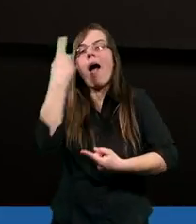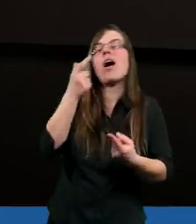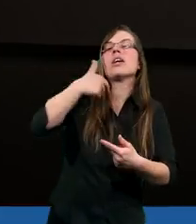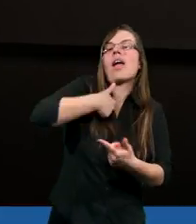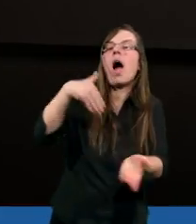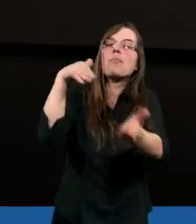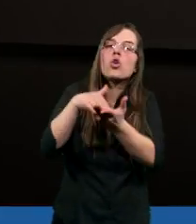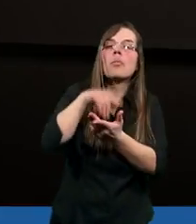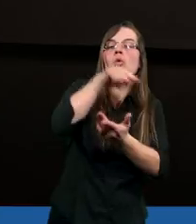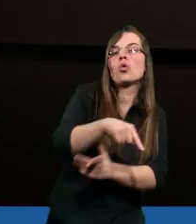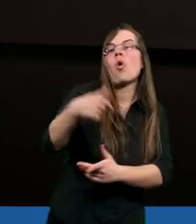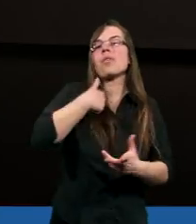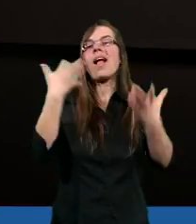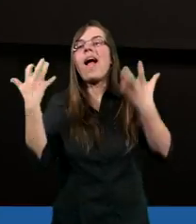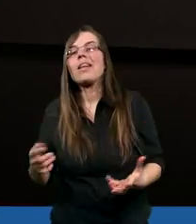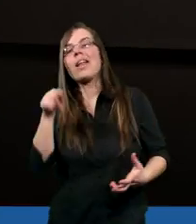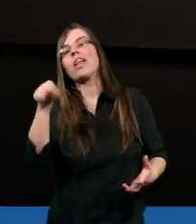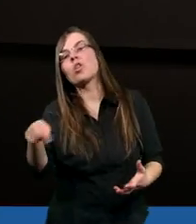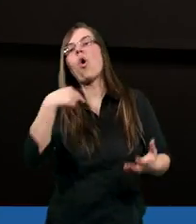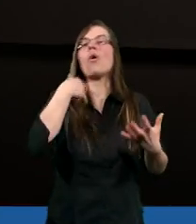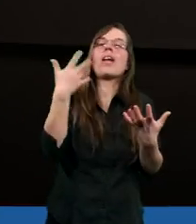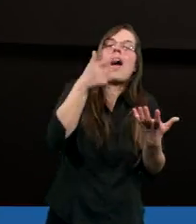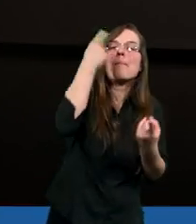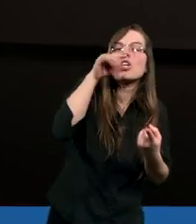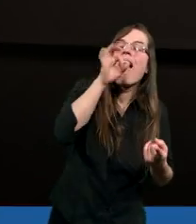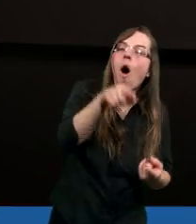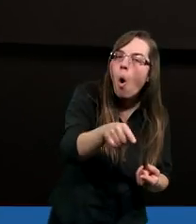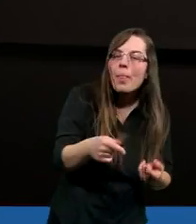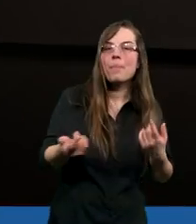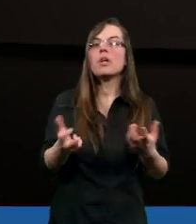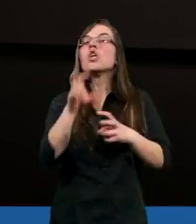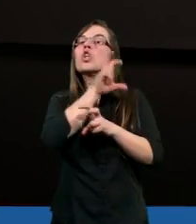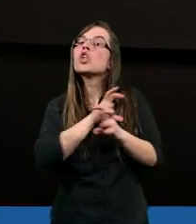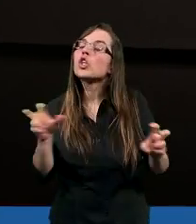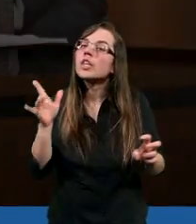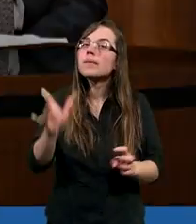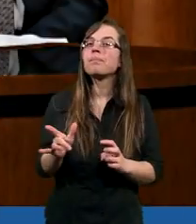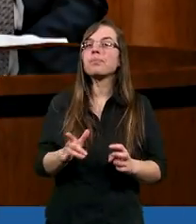mnie jest potrzebne, co dla mnie jest korzystne, bo bardzo